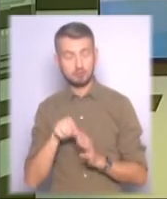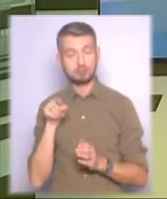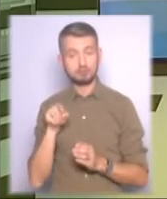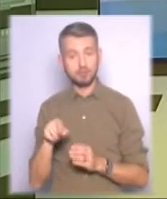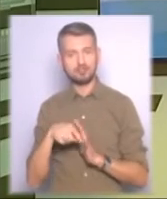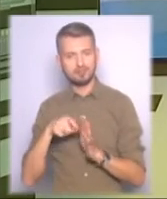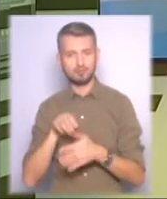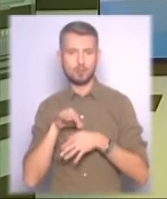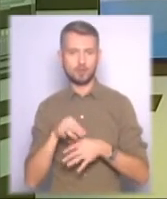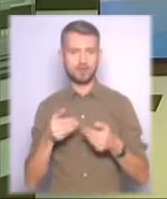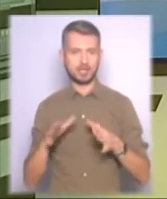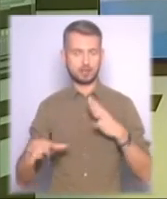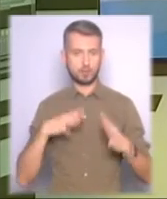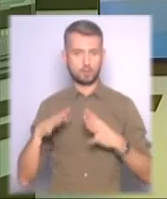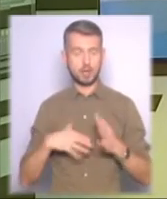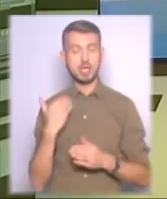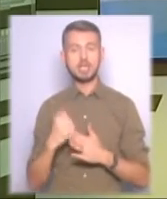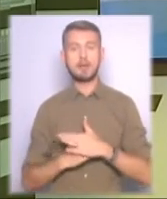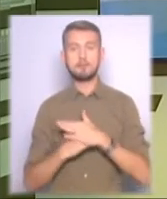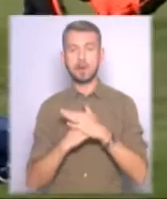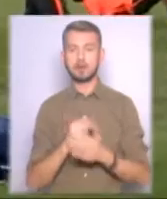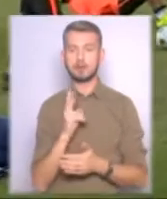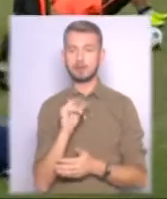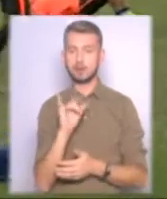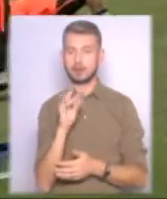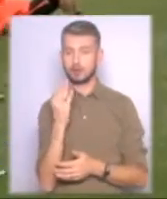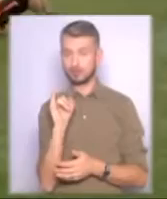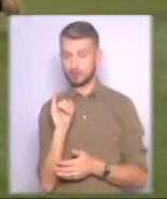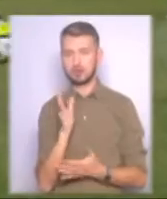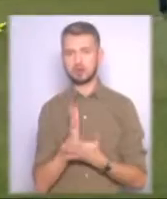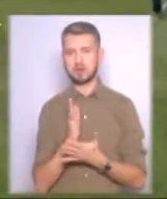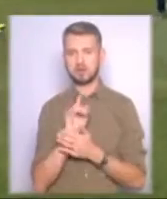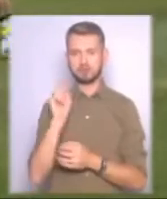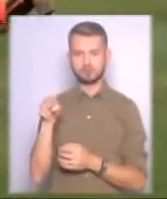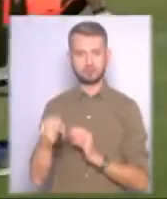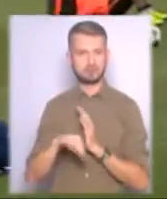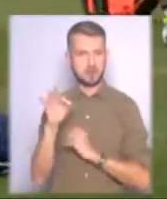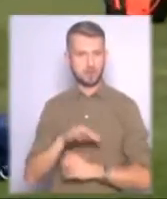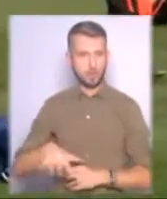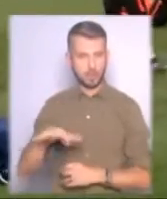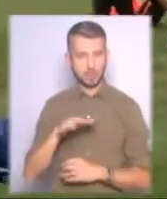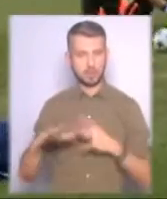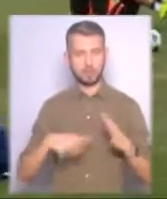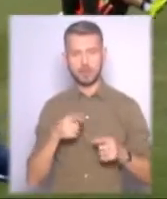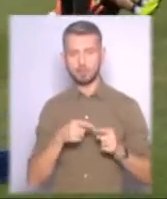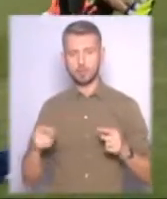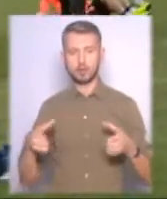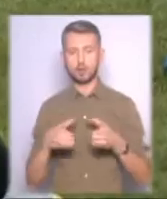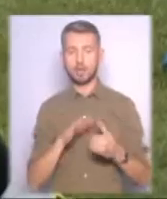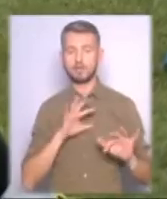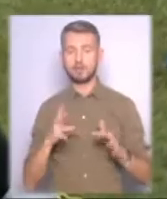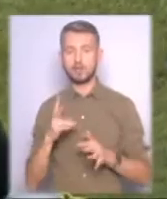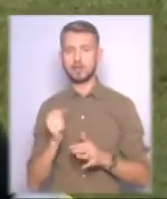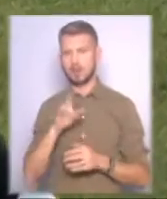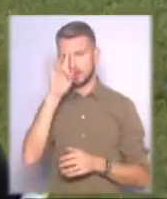відкрите тренування. Оскільки їхня база у Кіршах перебуває по той бік лінії розмежування на Донбасі, тренувальний процес команди відбувається